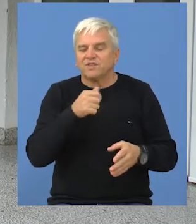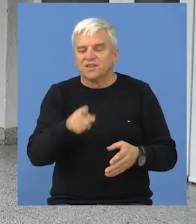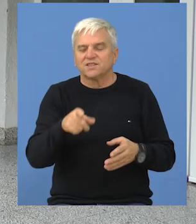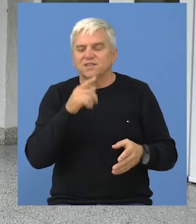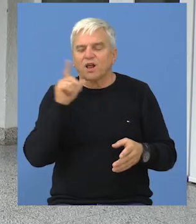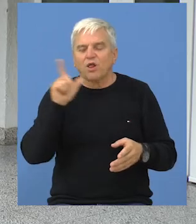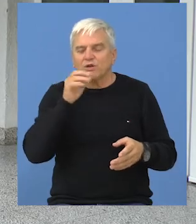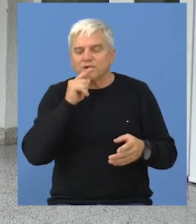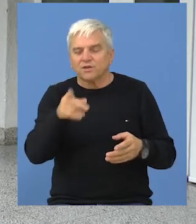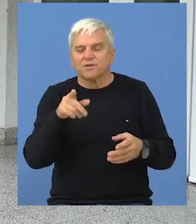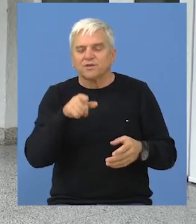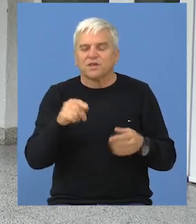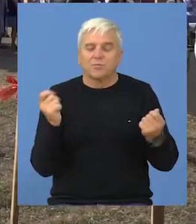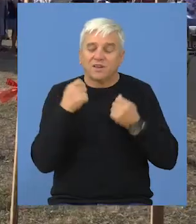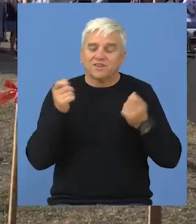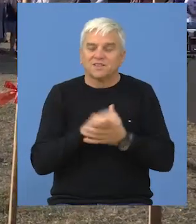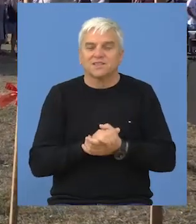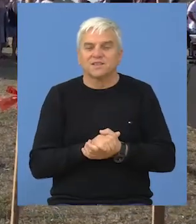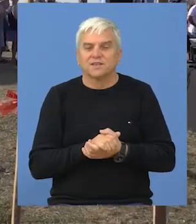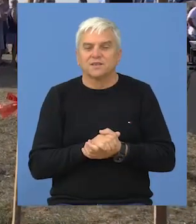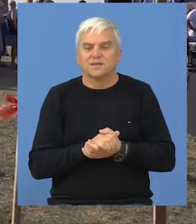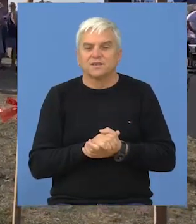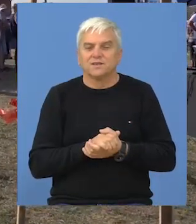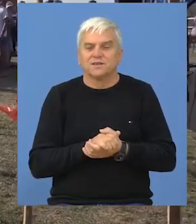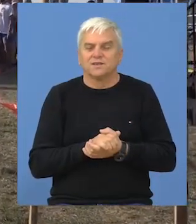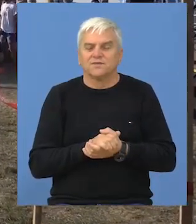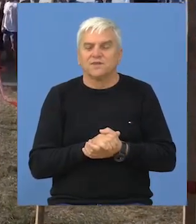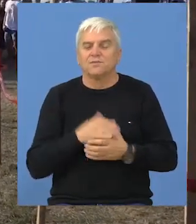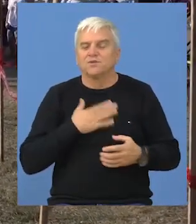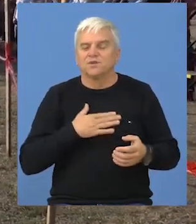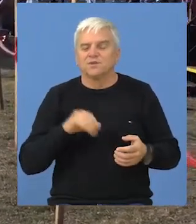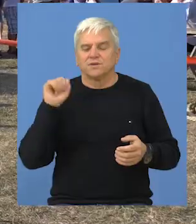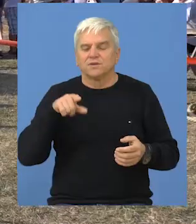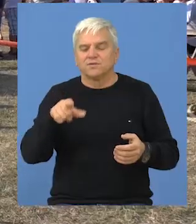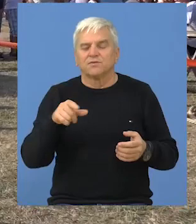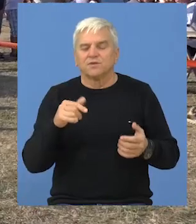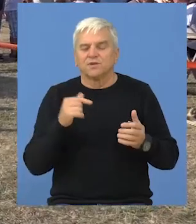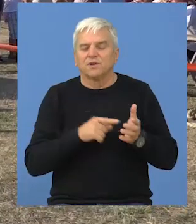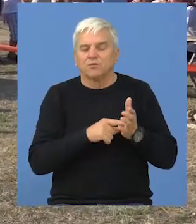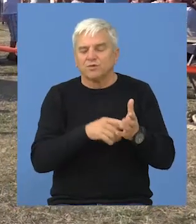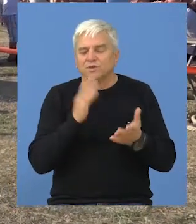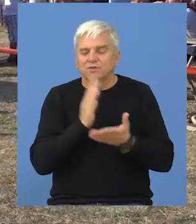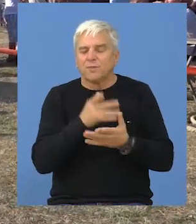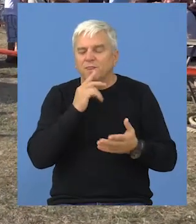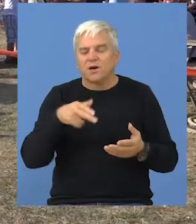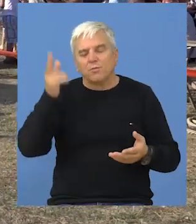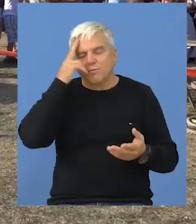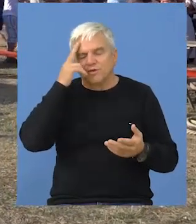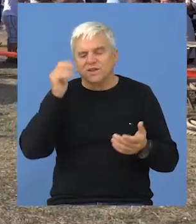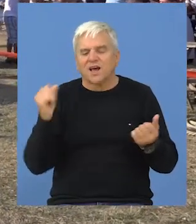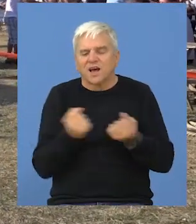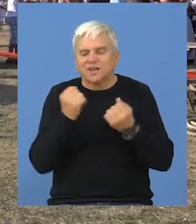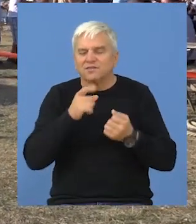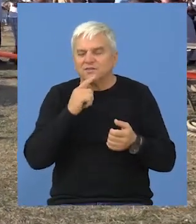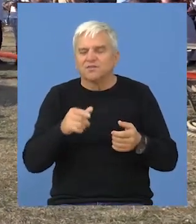i finansijski i logistički što se tiče manifestacije i želimo da to postane brand